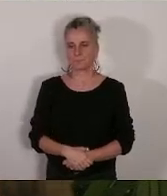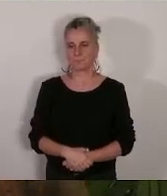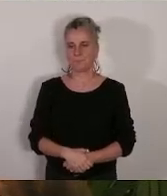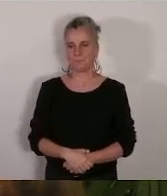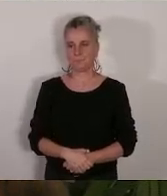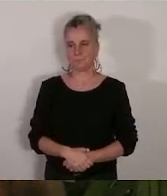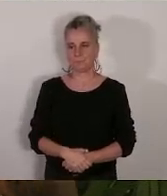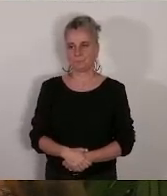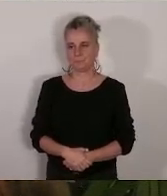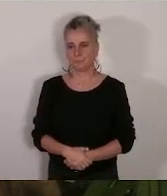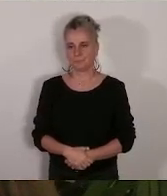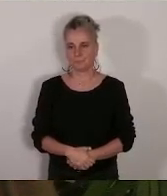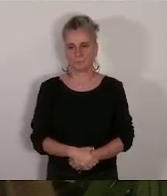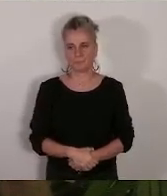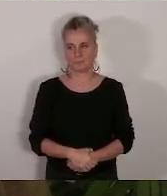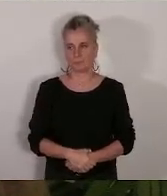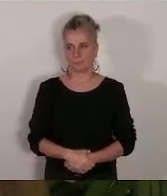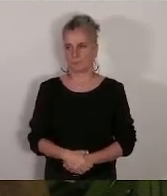Ah, c'est un chaleur.